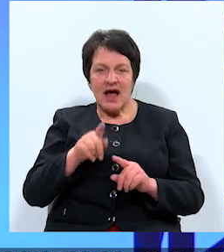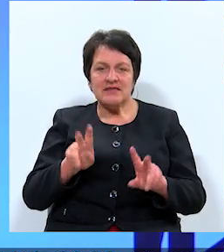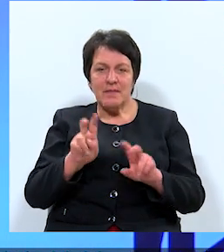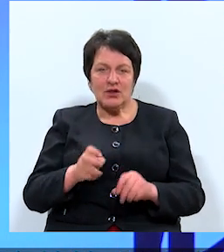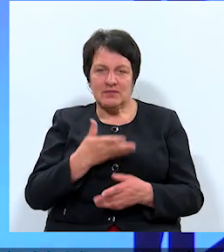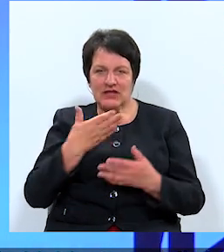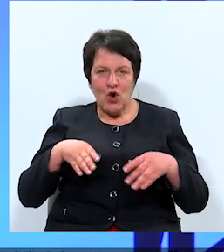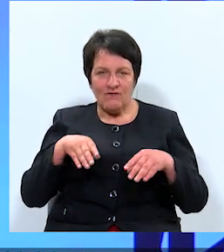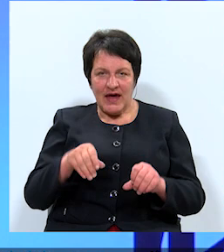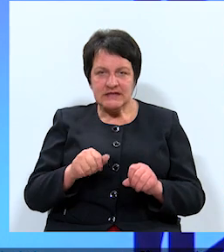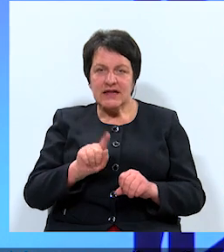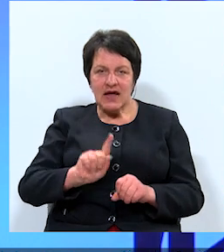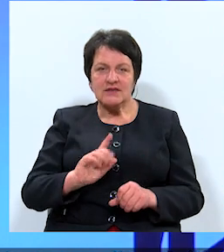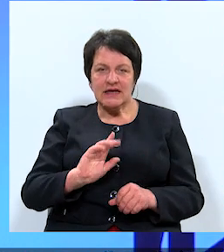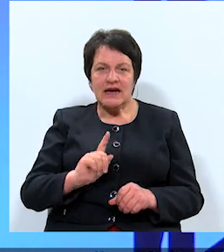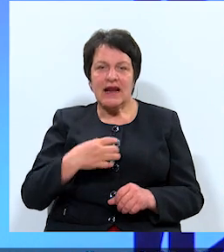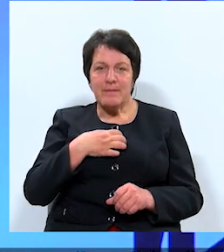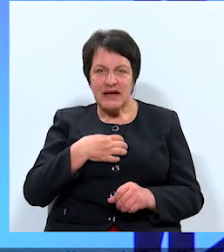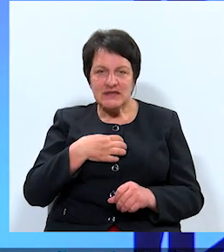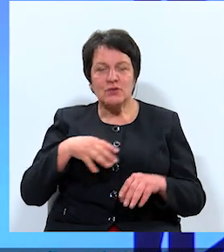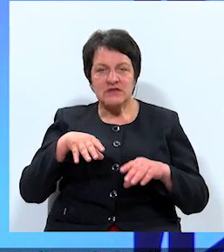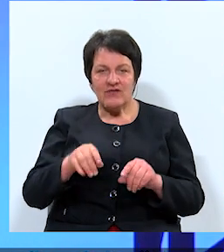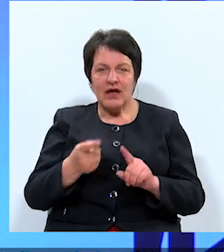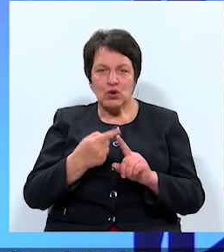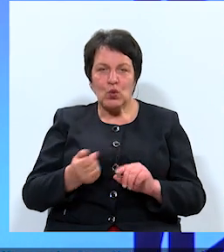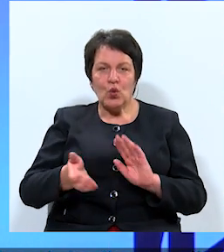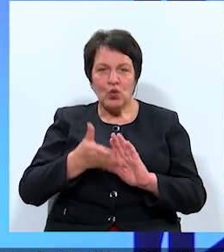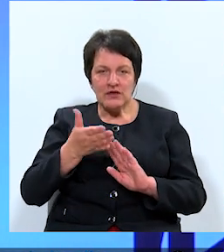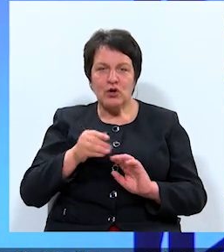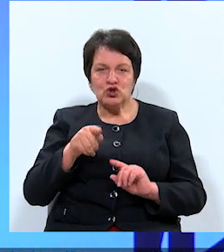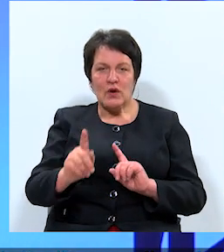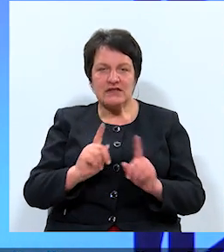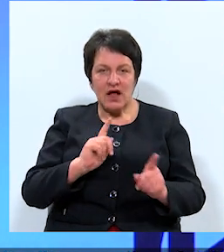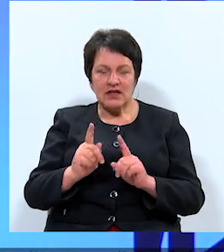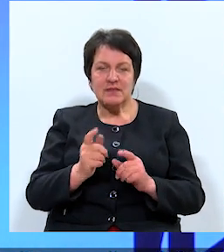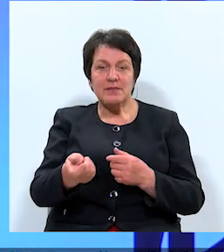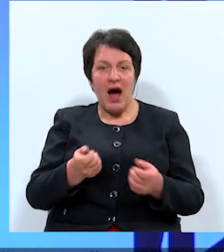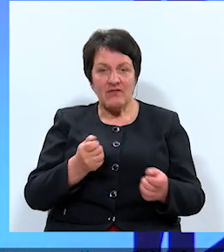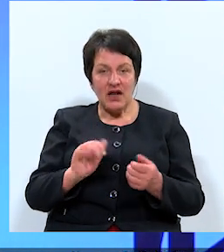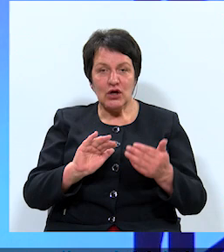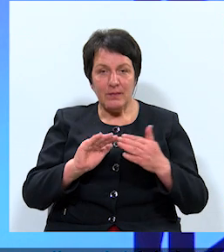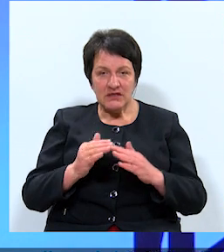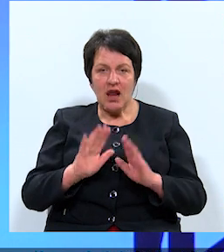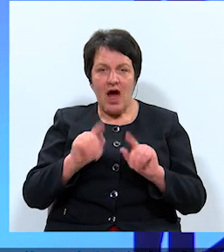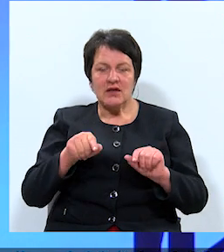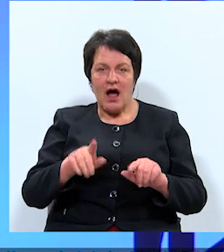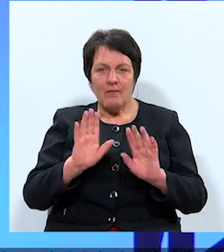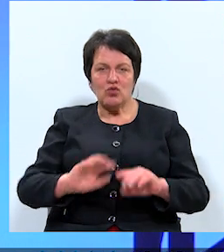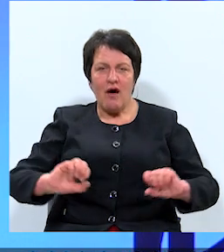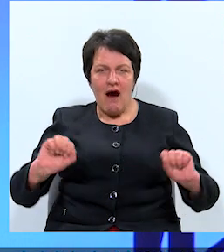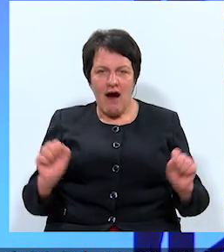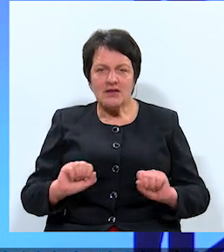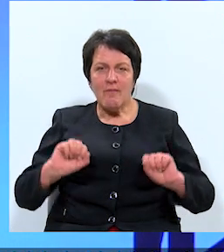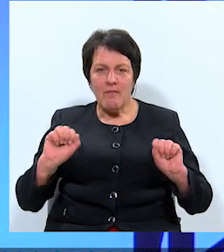nav veikts, un tas ir nepieciešams veikt un uzlapot šo satiksmes pārvaldību pilsētā, lai viņi būtu ātra,